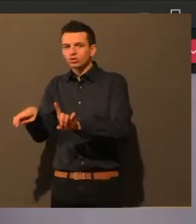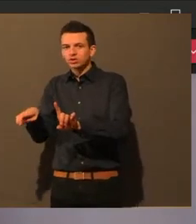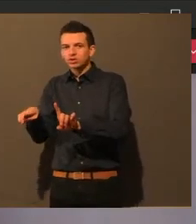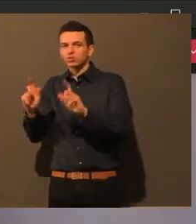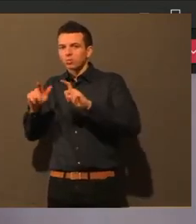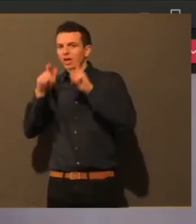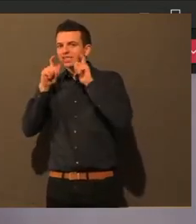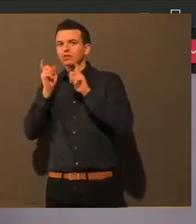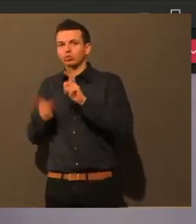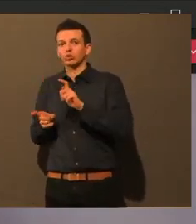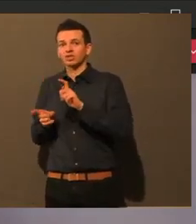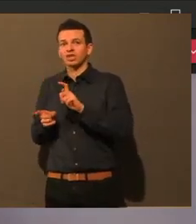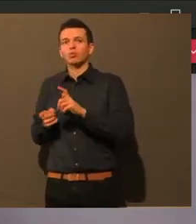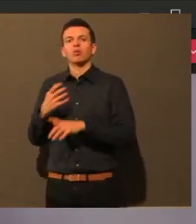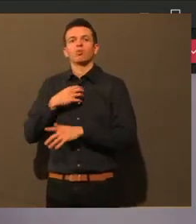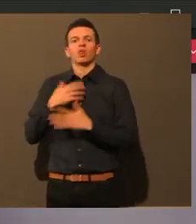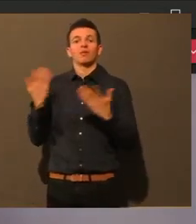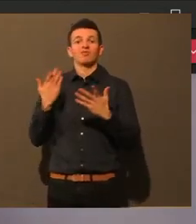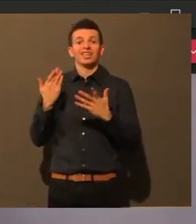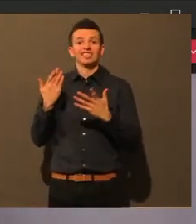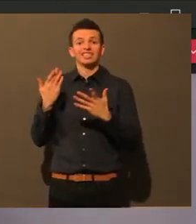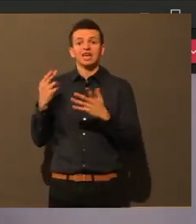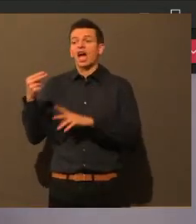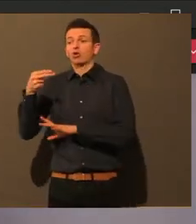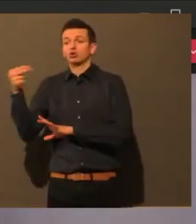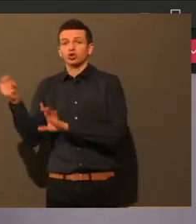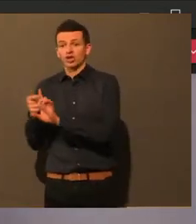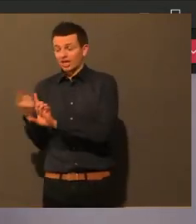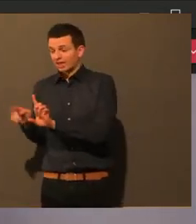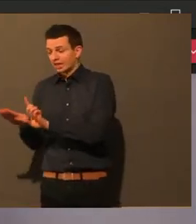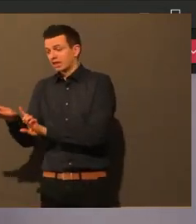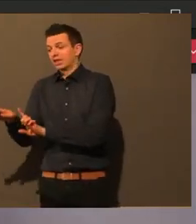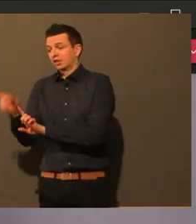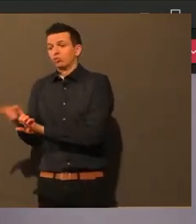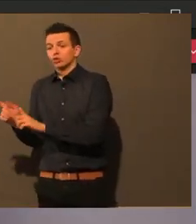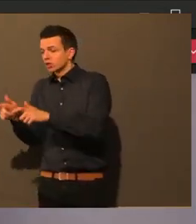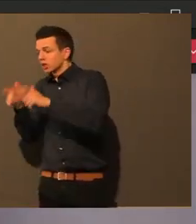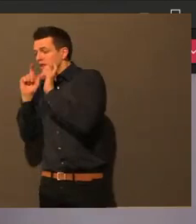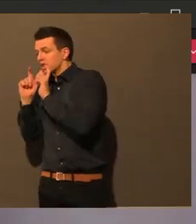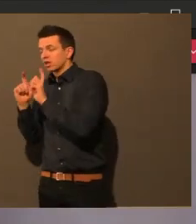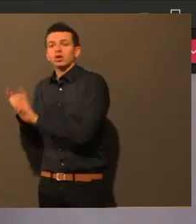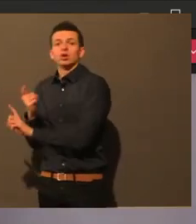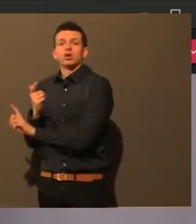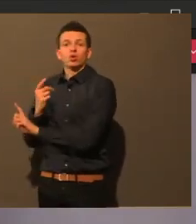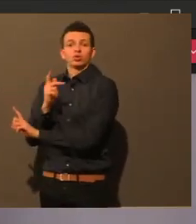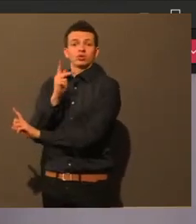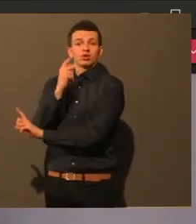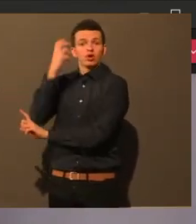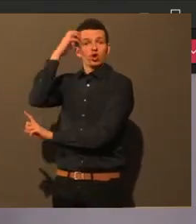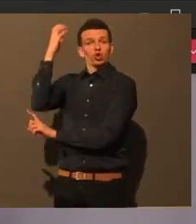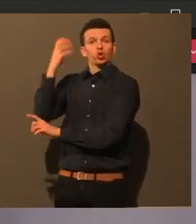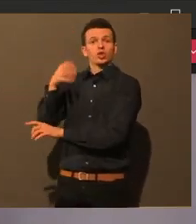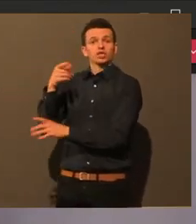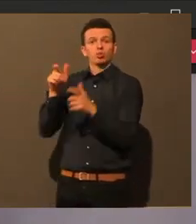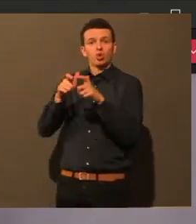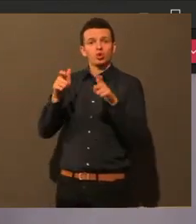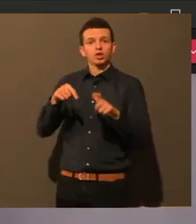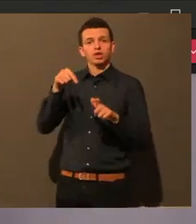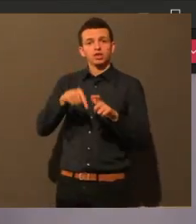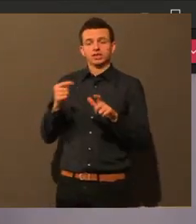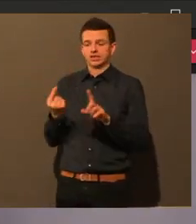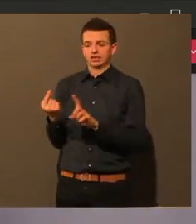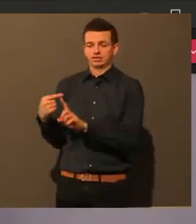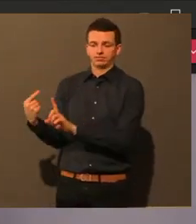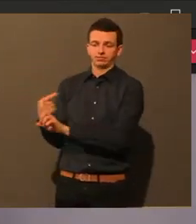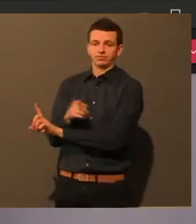aufsetzen und 500 Meter weiter in Königsbrunn. Die Leute, die zum Einkaufen gehen, die haben eben keine Maske auf. Unter anderem glaube ich,